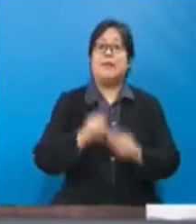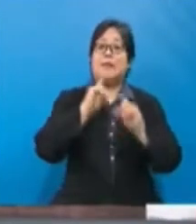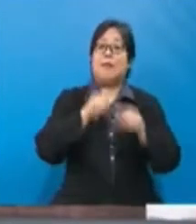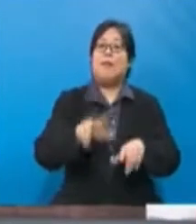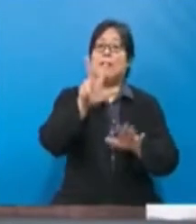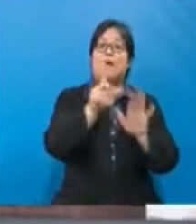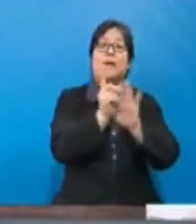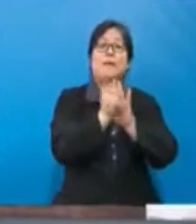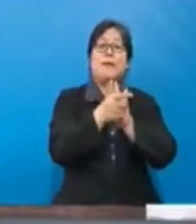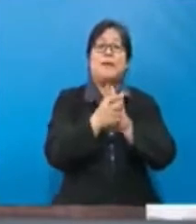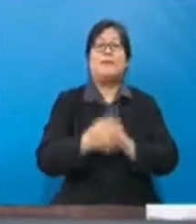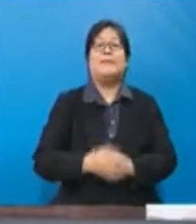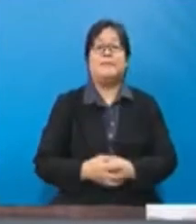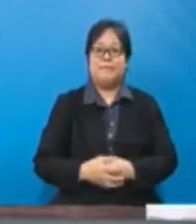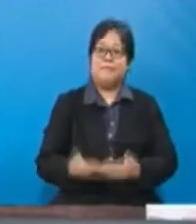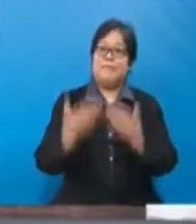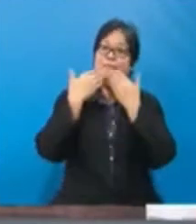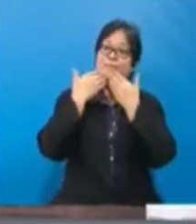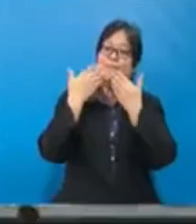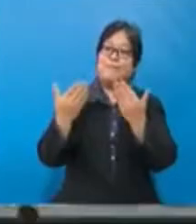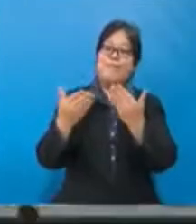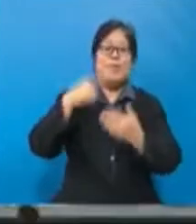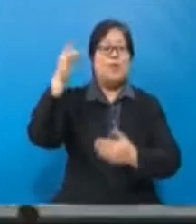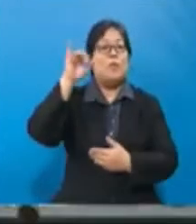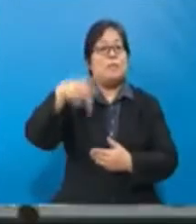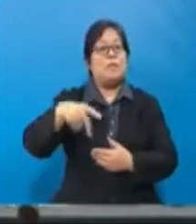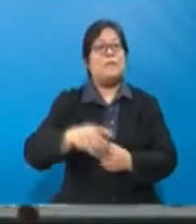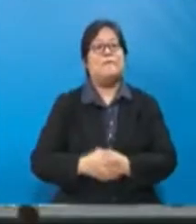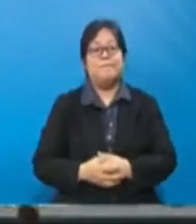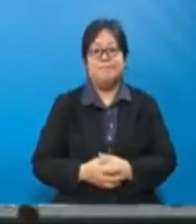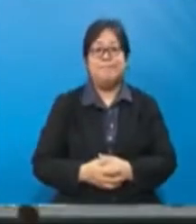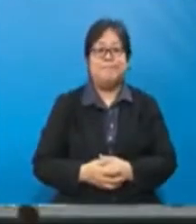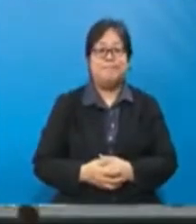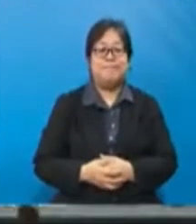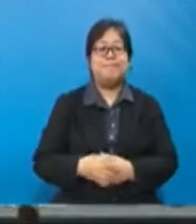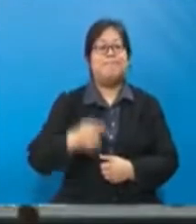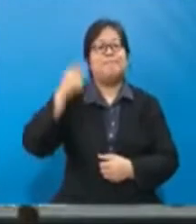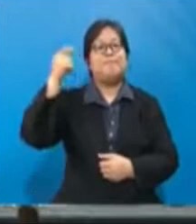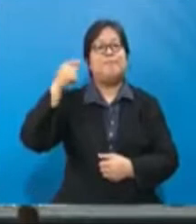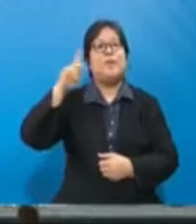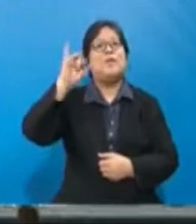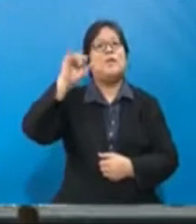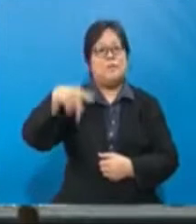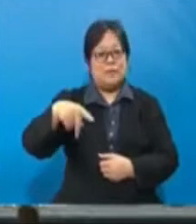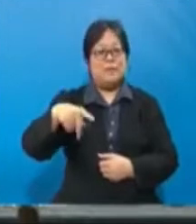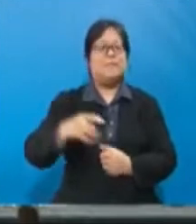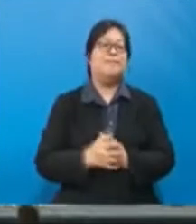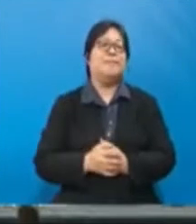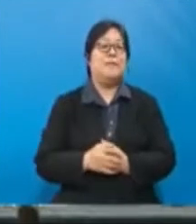Halewal Pengguna menjawab 3 minit. Terima kasih Tuan Nabi Pertua. Tuan Nabi Pertua,